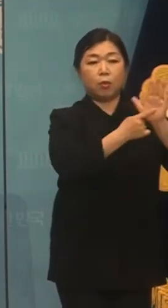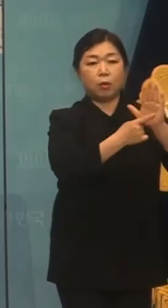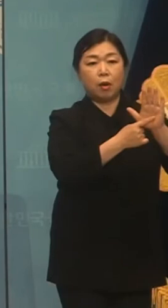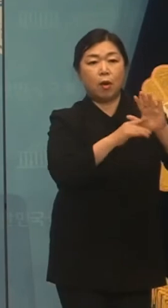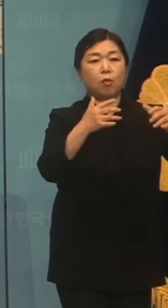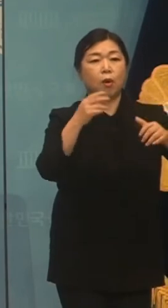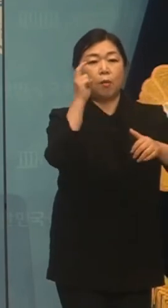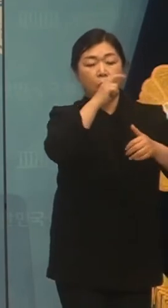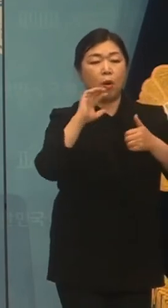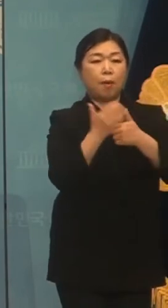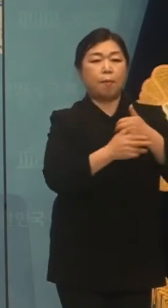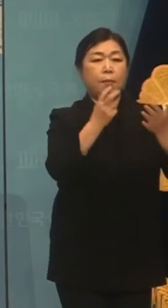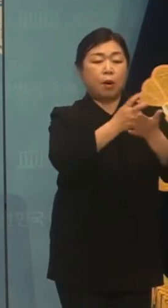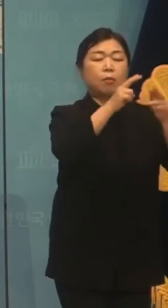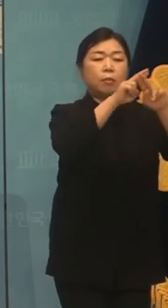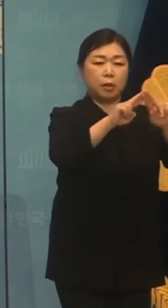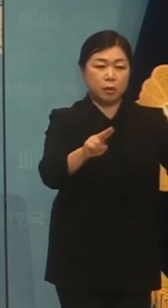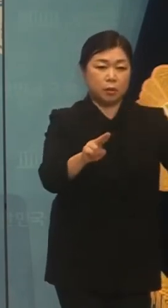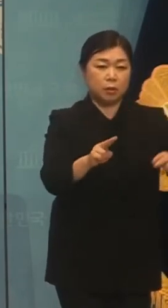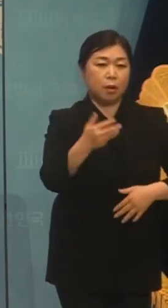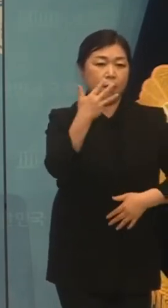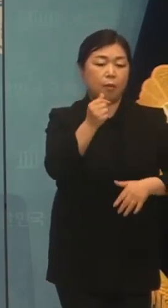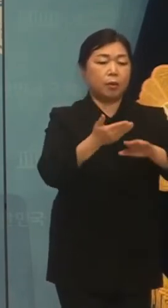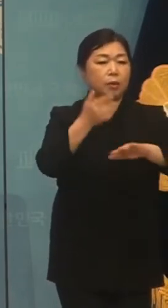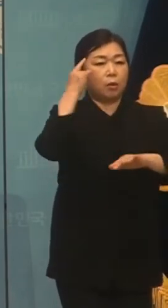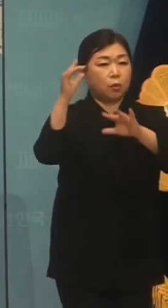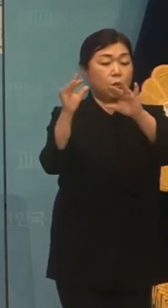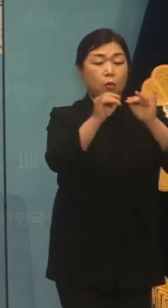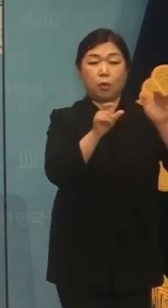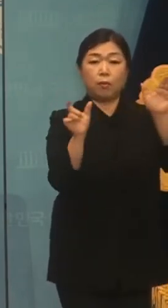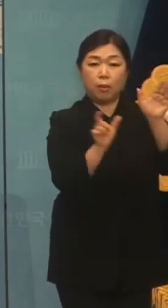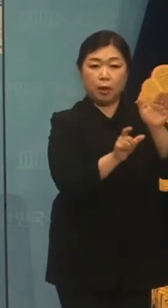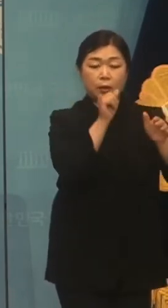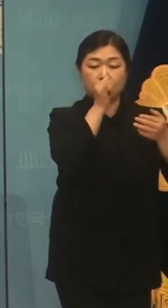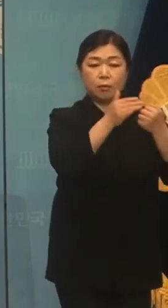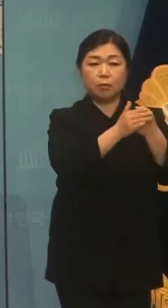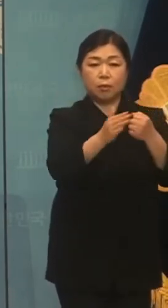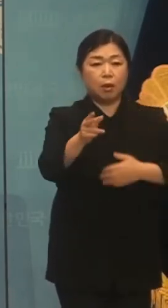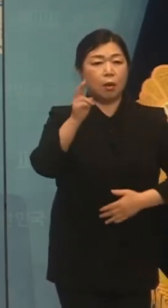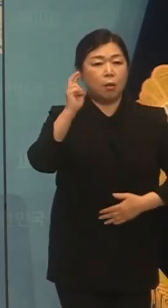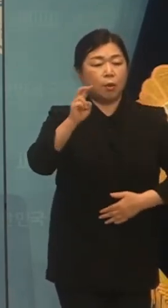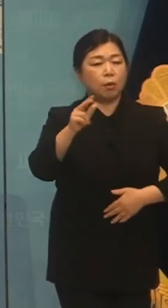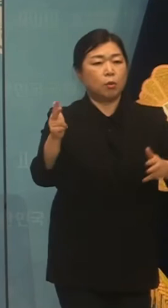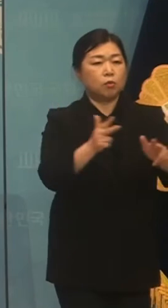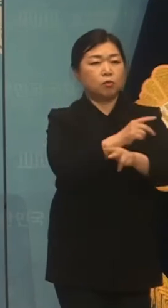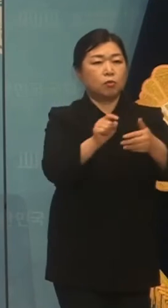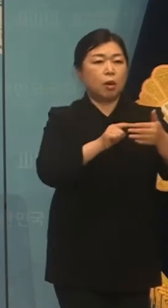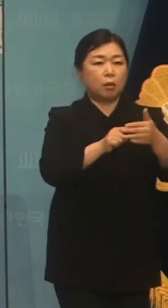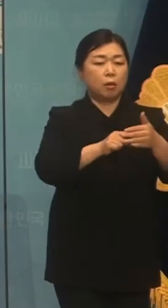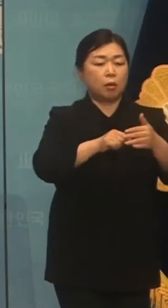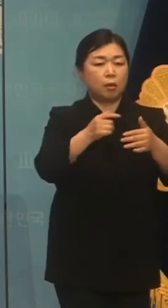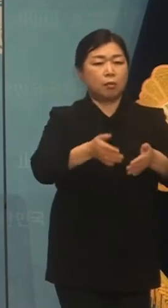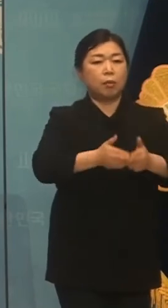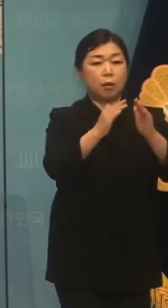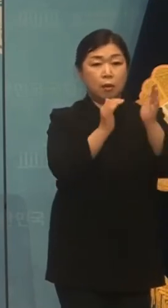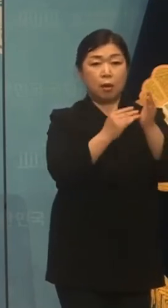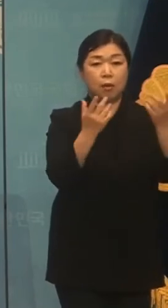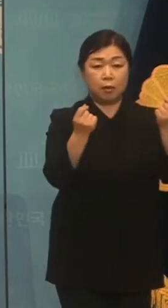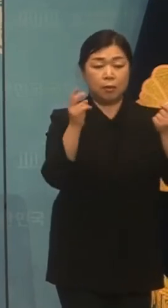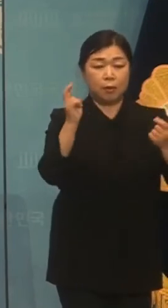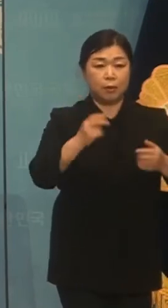폐지에 관한 청원이 현재 8만 명 이상의 국민 동의를 받아서 아마 이번 주 중에 승립될 것으로 전망이 됩니다.